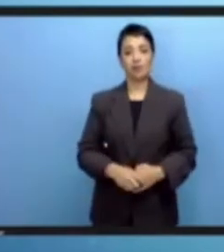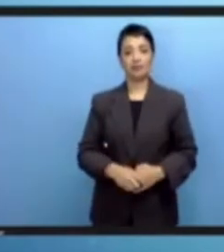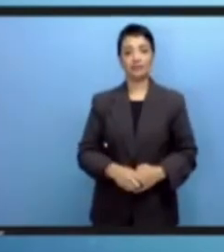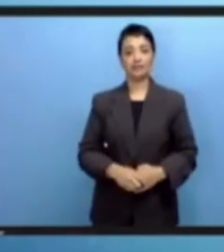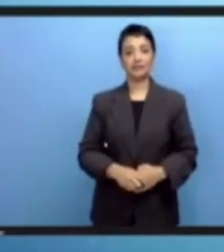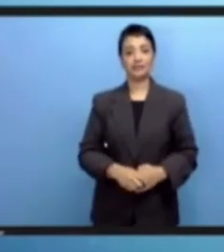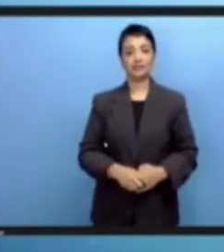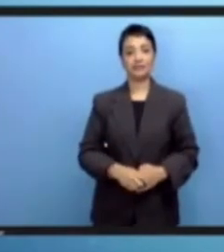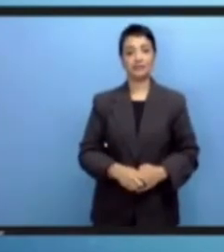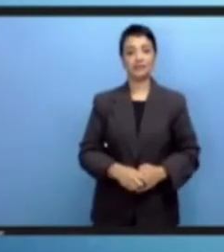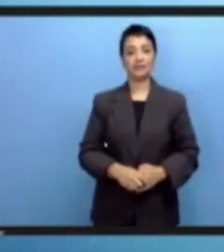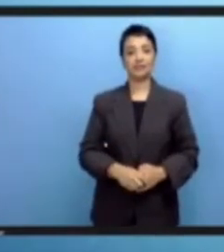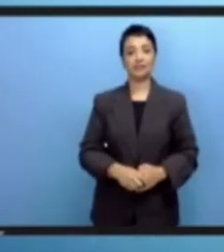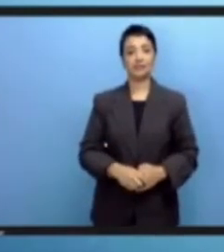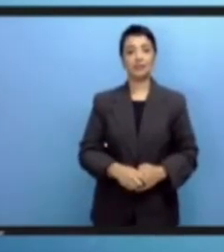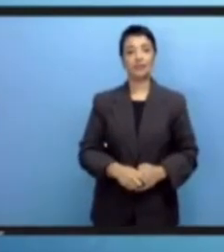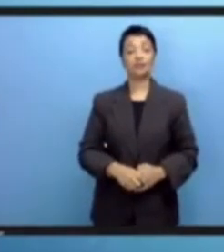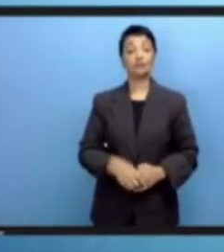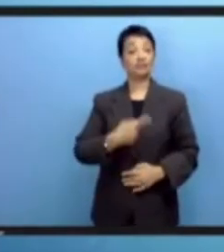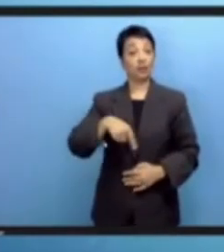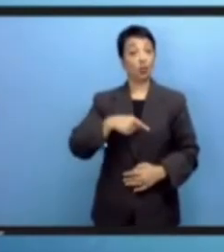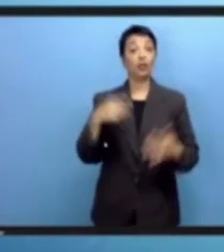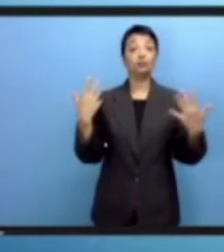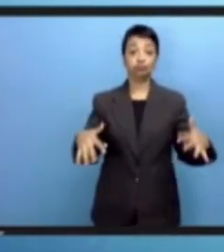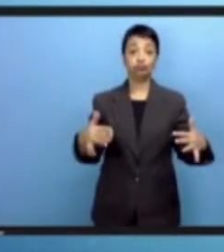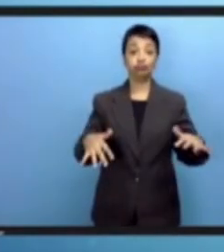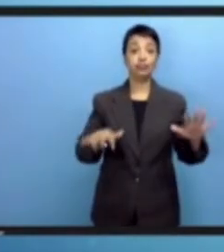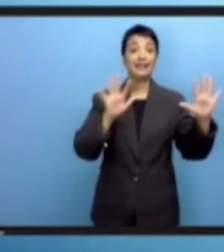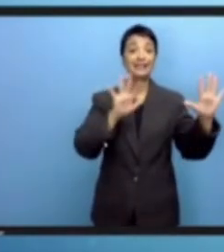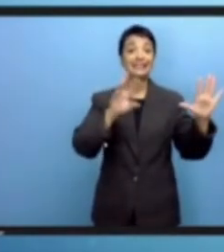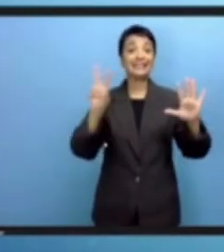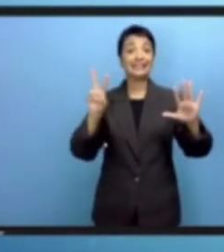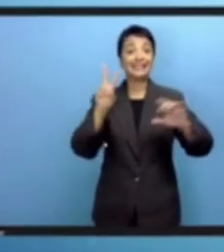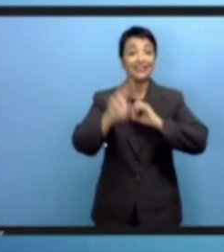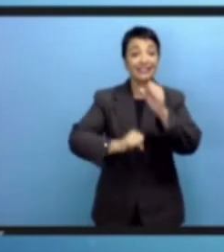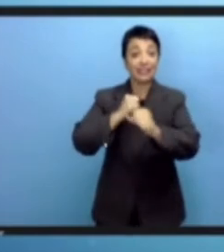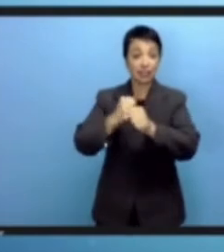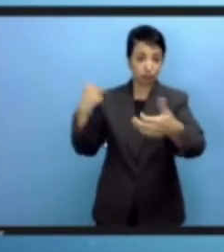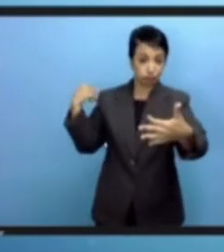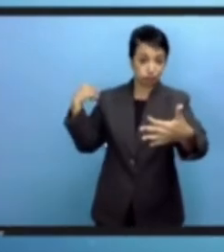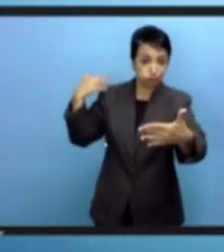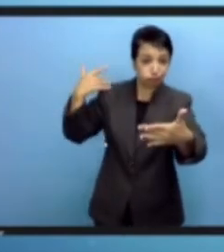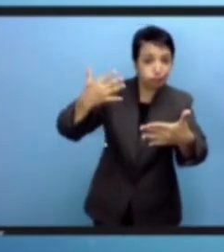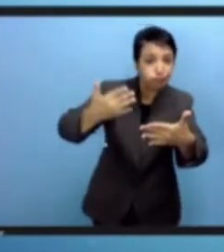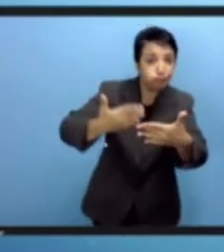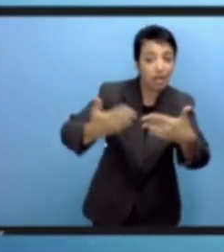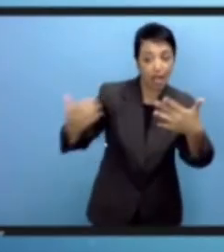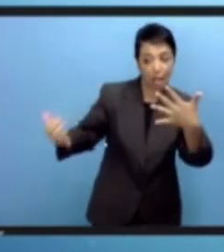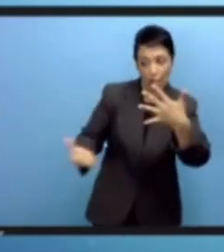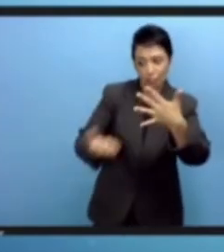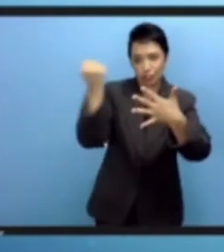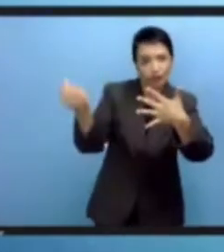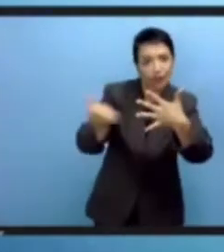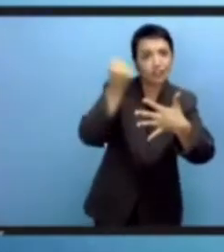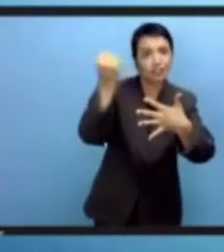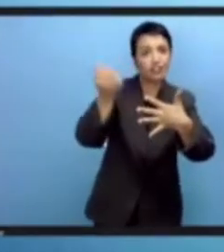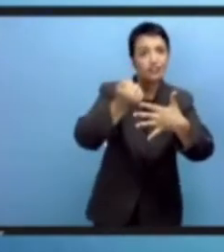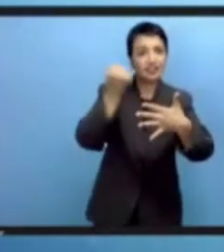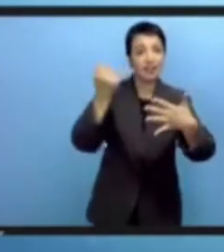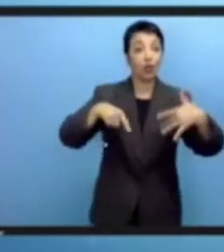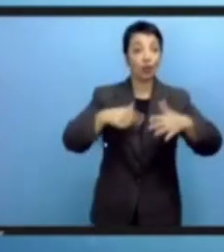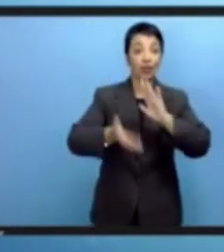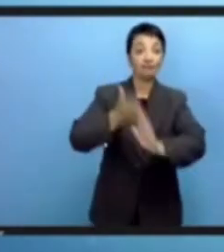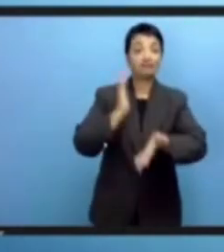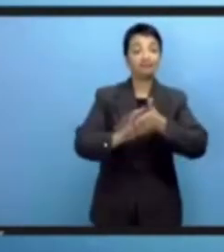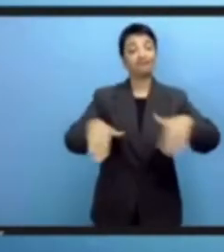بإدارته حققنا الكثير منذ سبعة عشر عاما إلا أنه